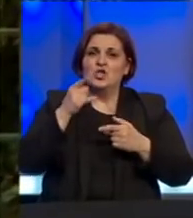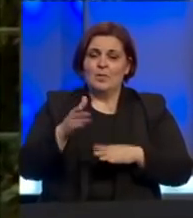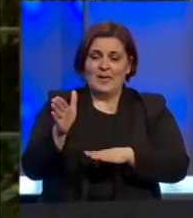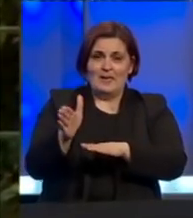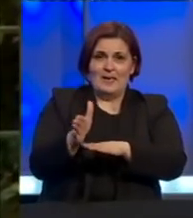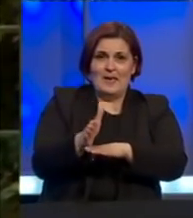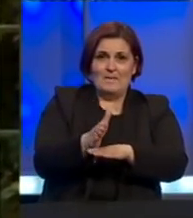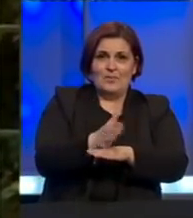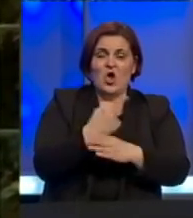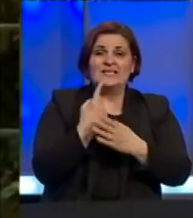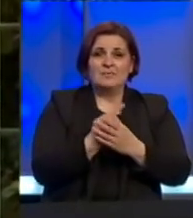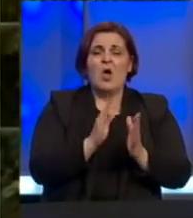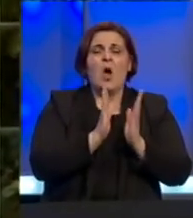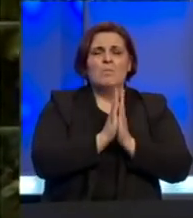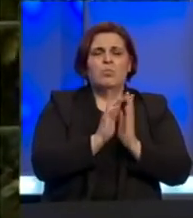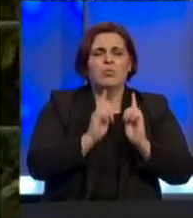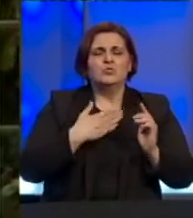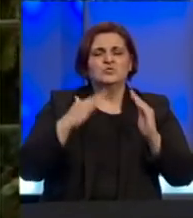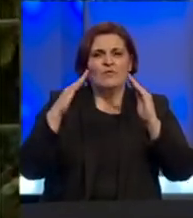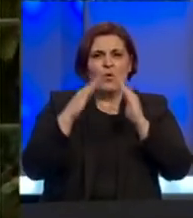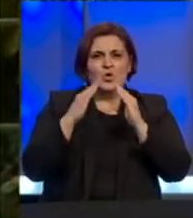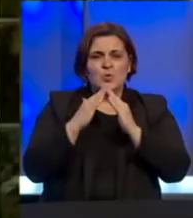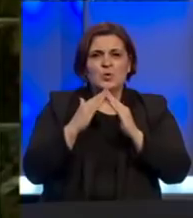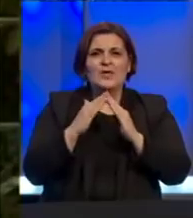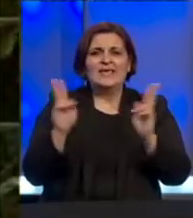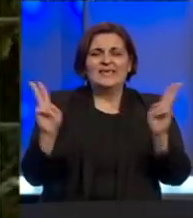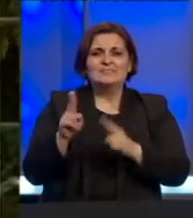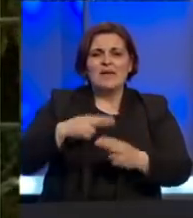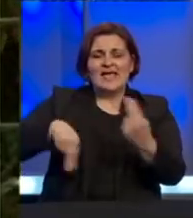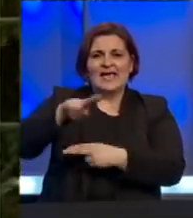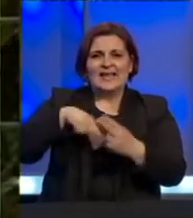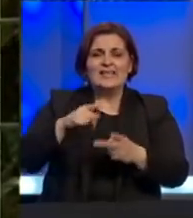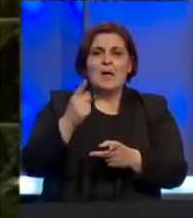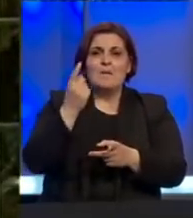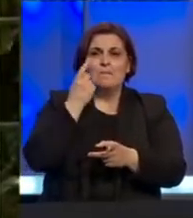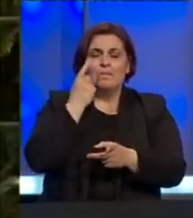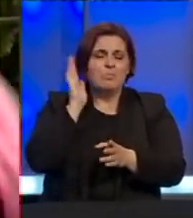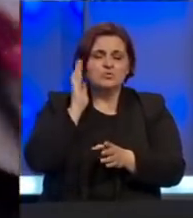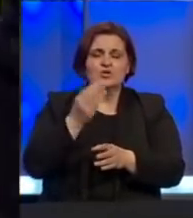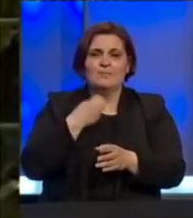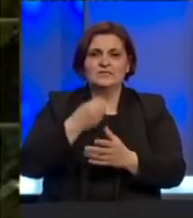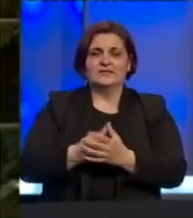ističe izolacija, ostanu u svojim domovima i reduciraju svoje kretanje. Poslušajmo izjavu.